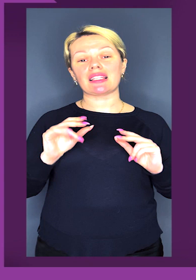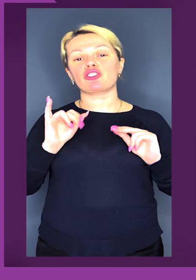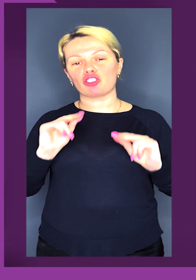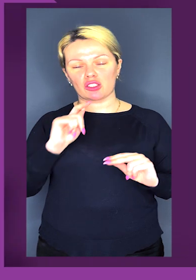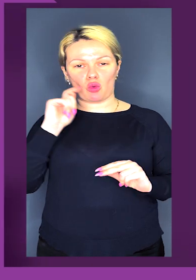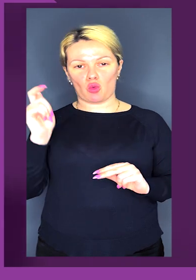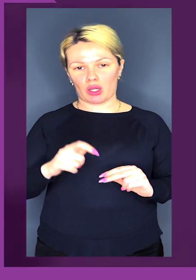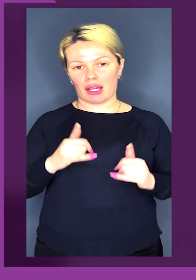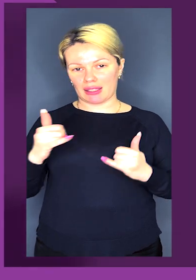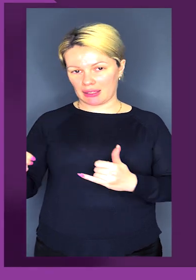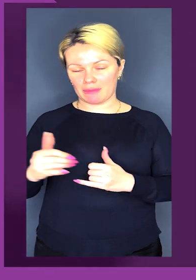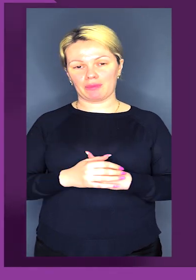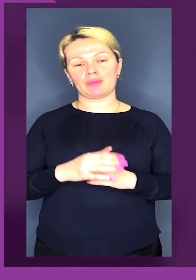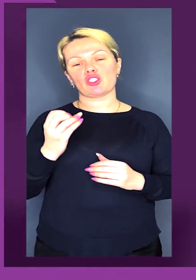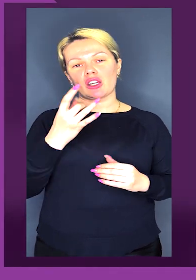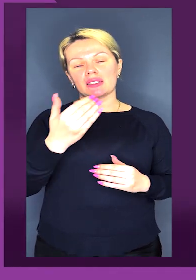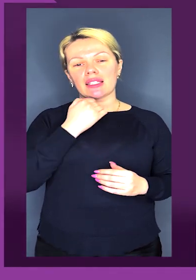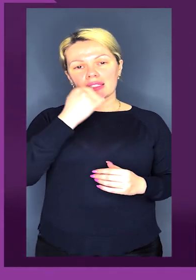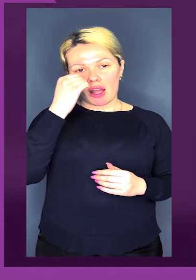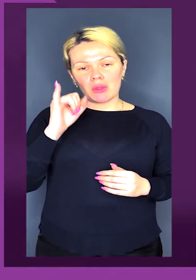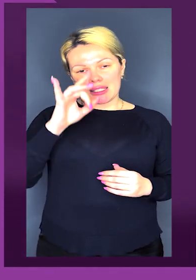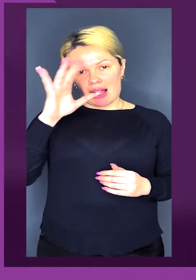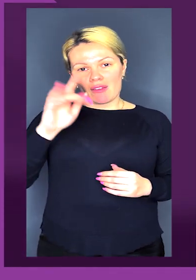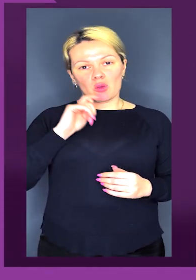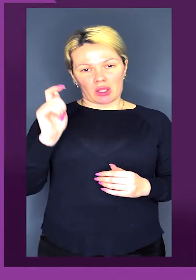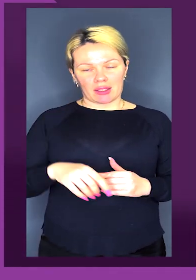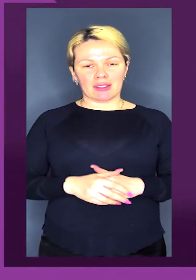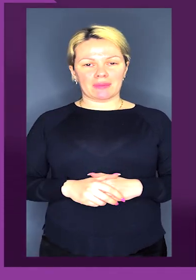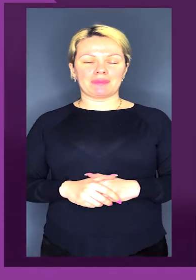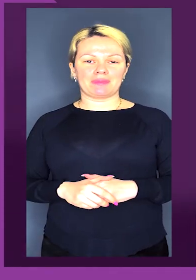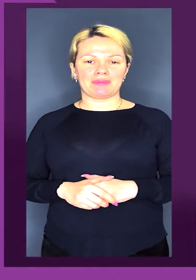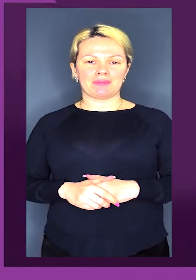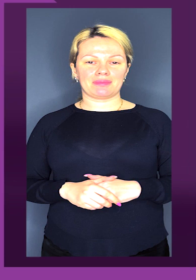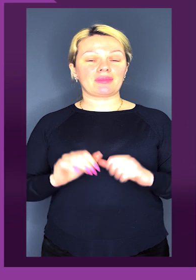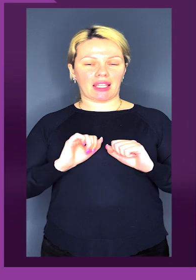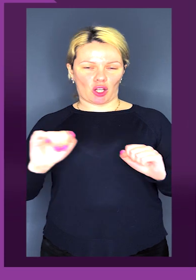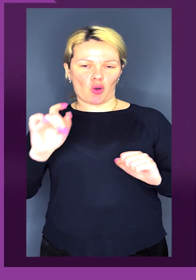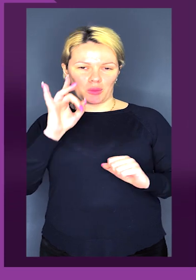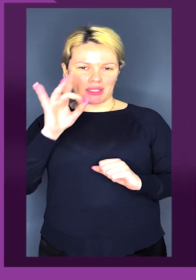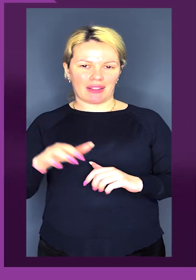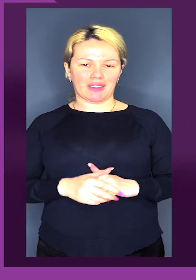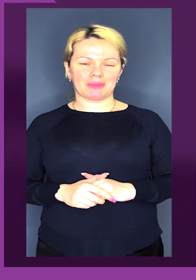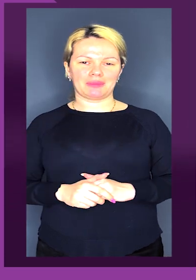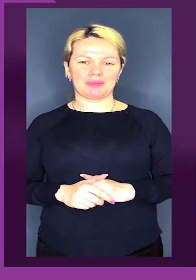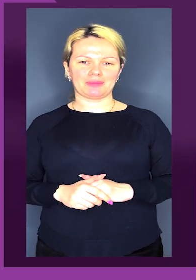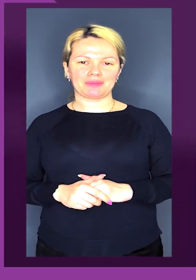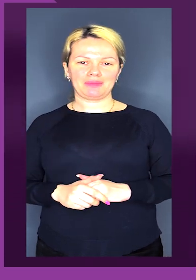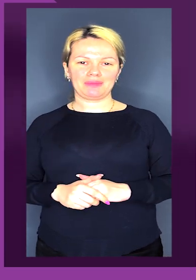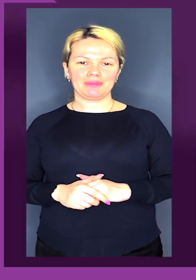честь і на честь України. Тому ще раз тобі дякуємо і слава Україні! Героям слава!